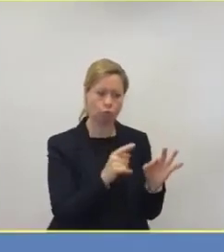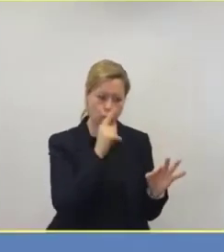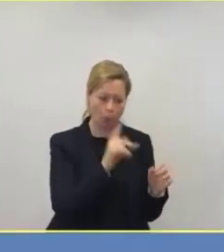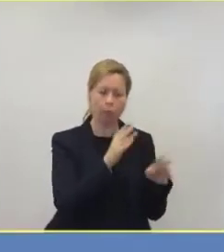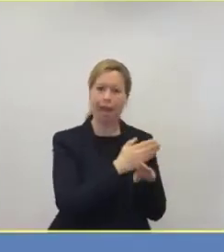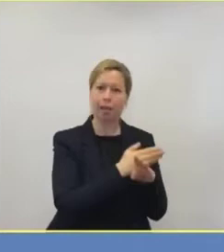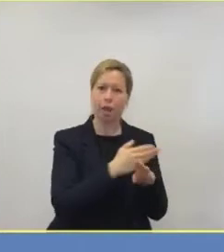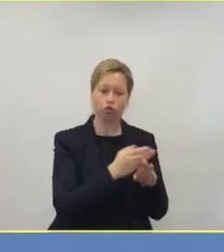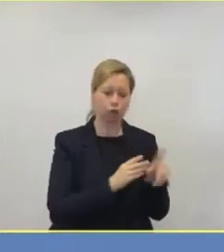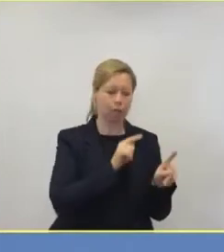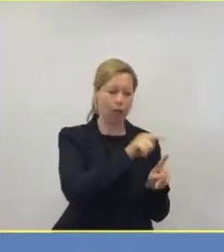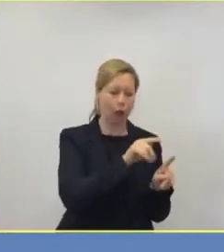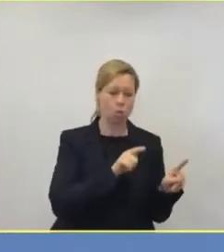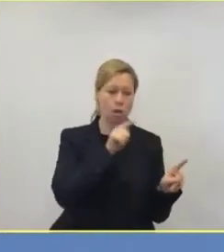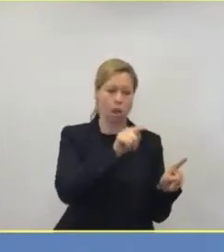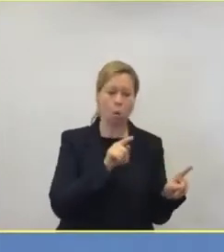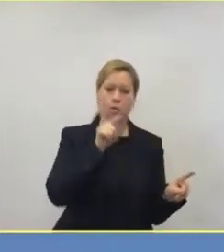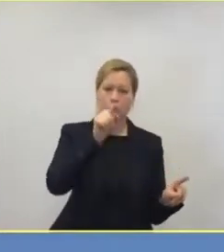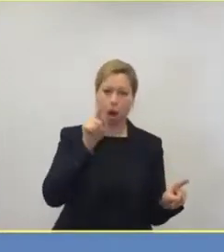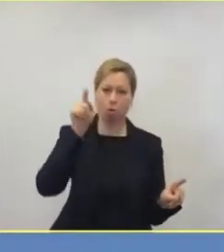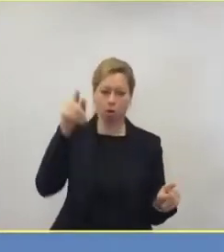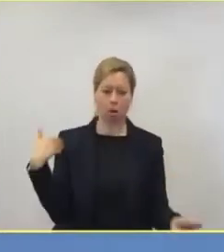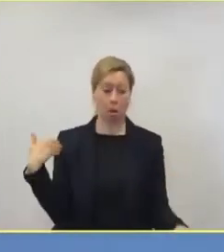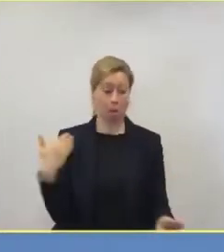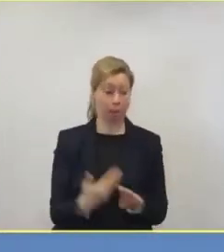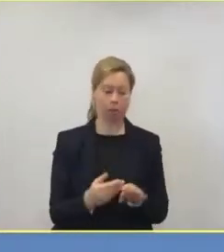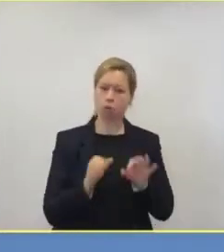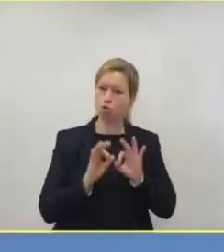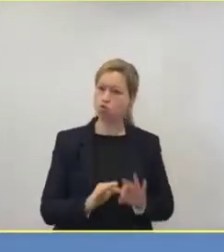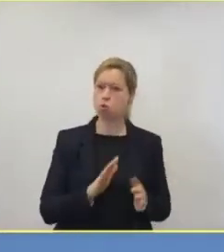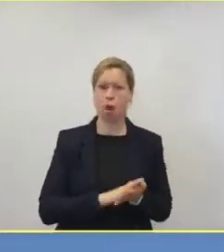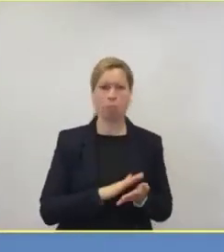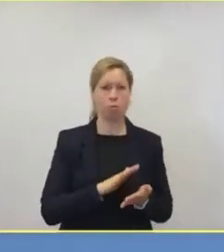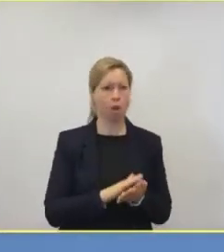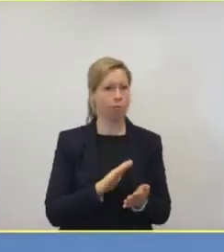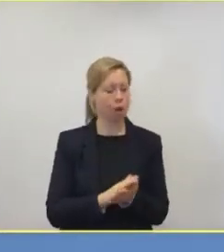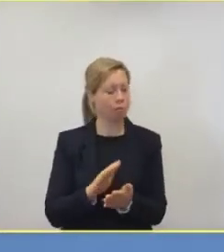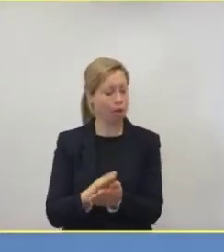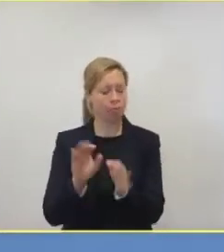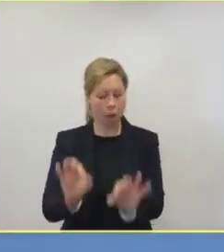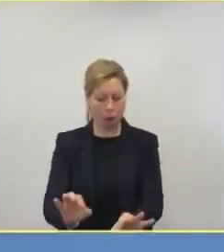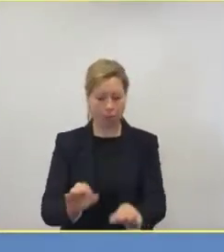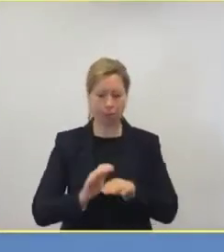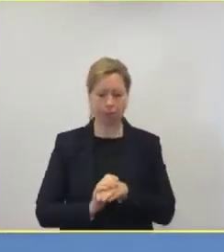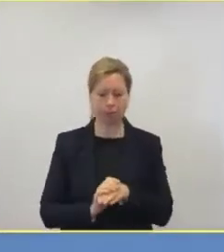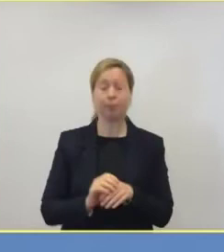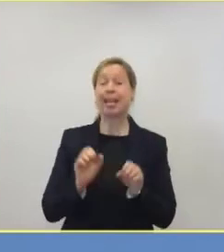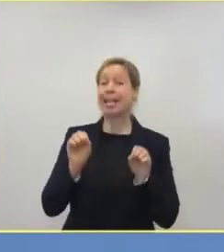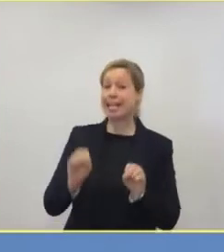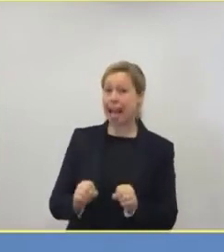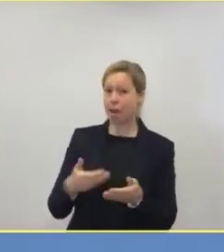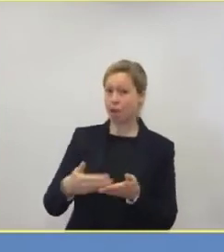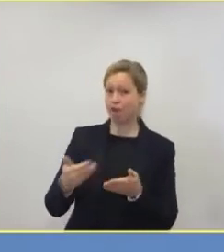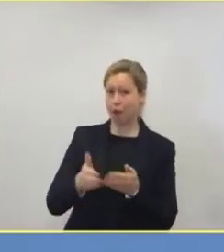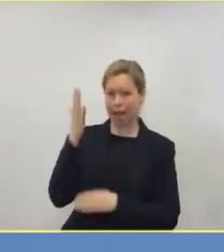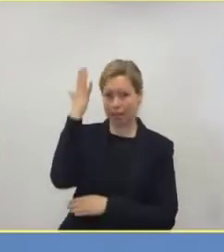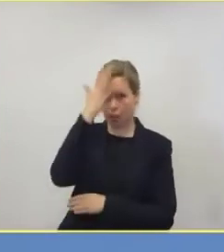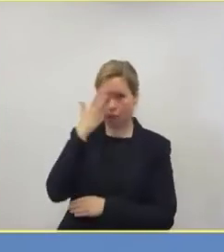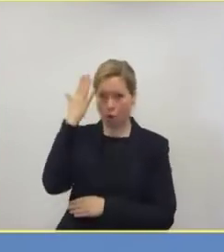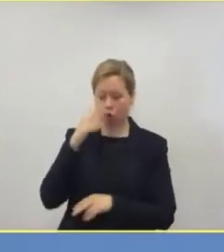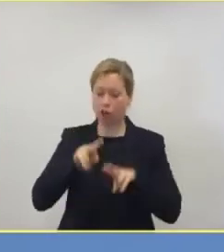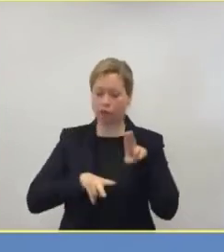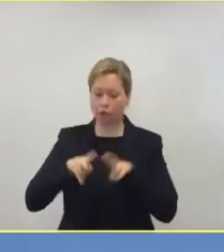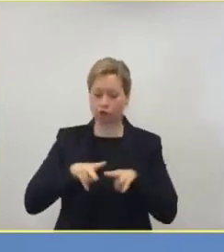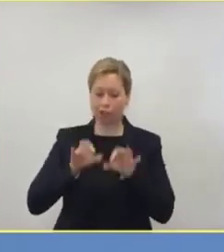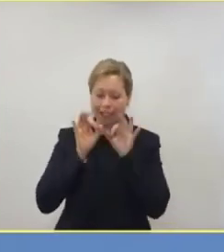und ich kann mir vorstellen, dass wir für jede Region ein Safe-Konzept